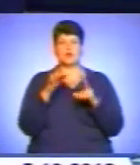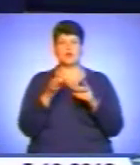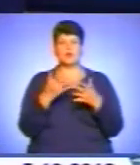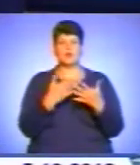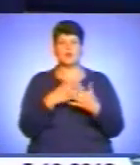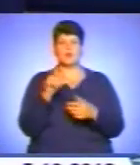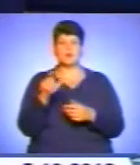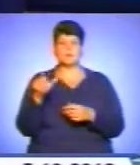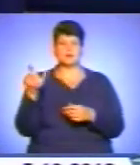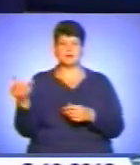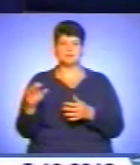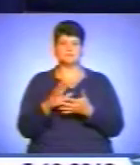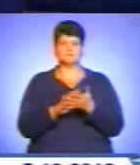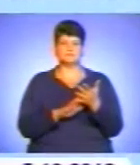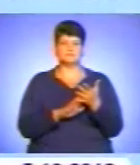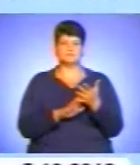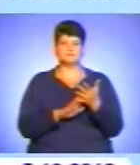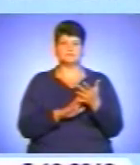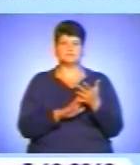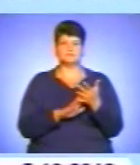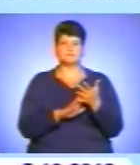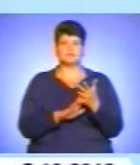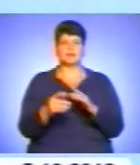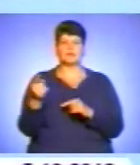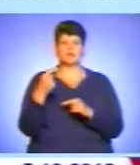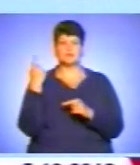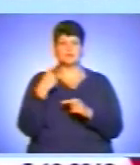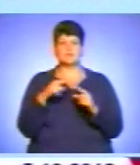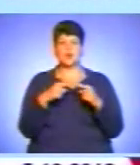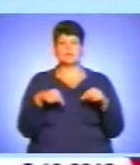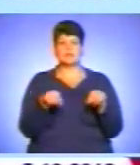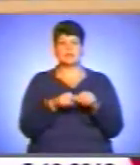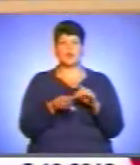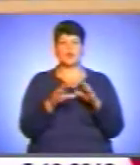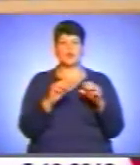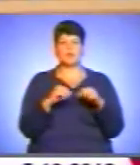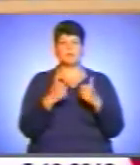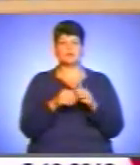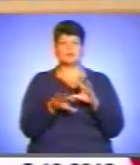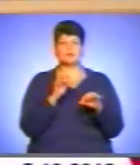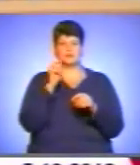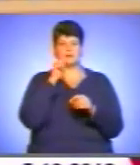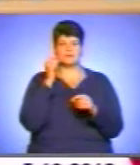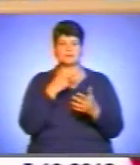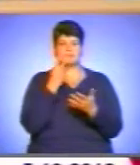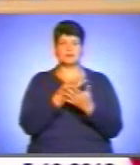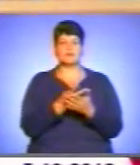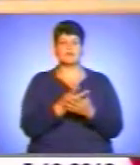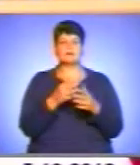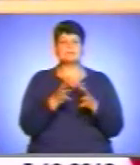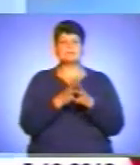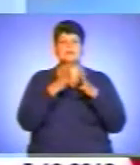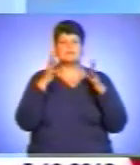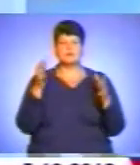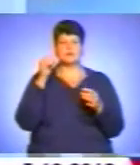Подробиці у сюжеті Ігоря Бенцева. Тернопільський обласний осередок Комітету виборців України представив проєкт з підвищення обізнаності